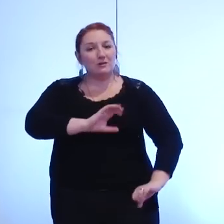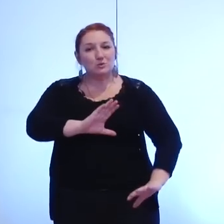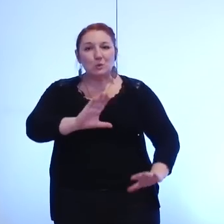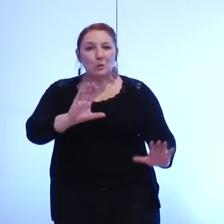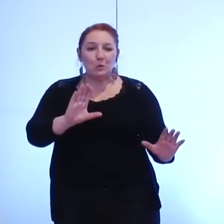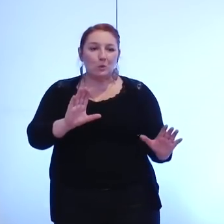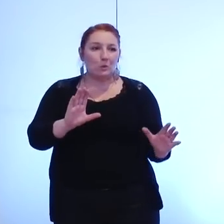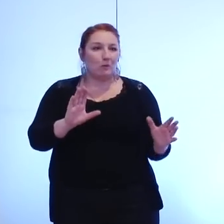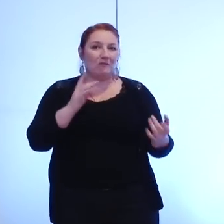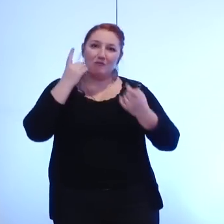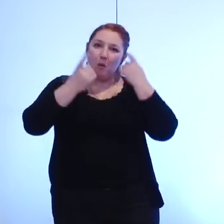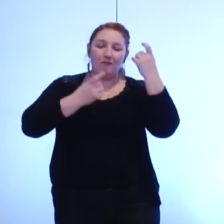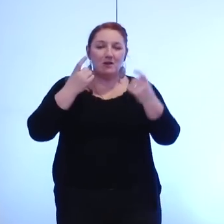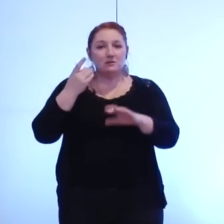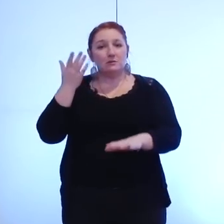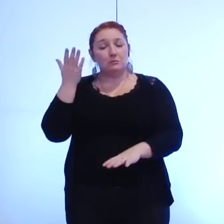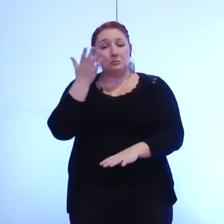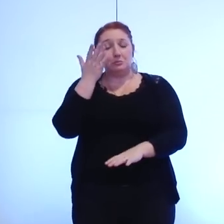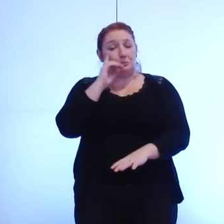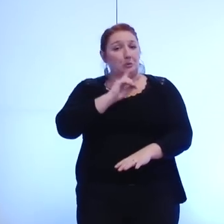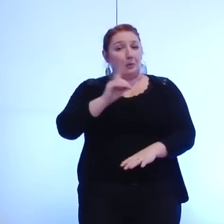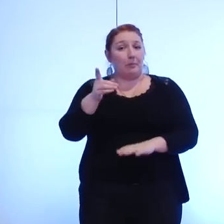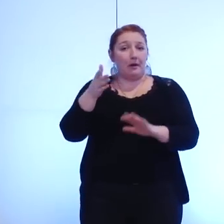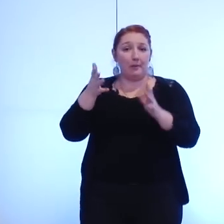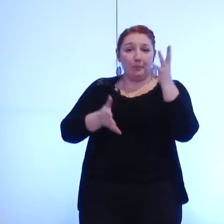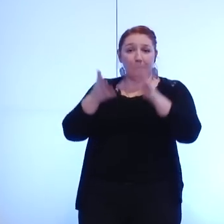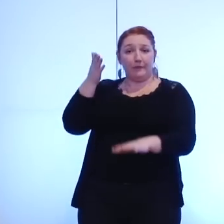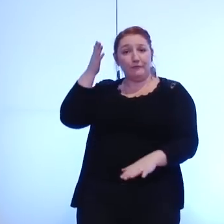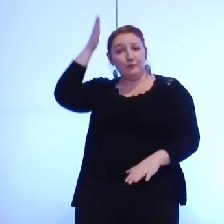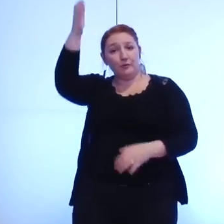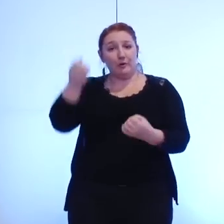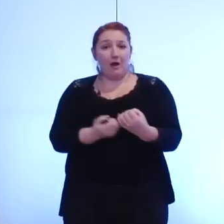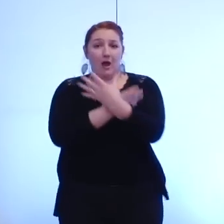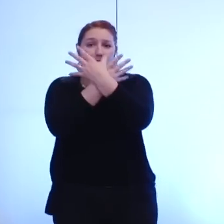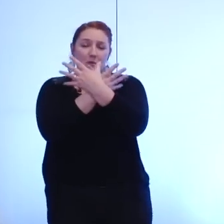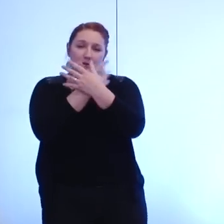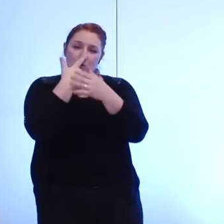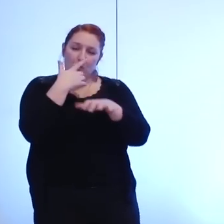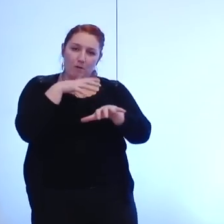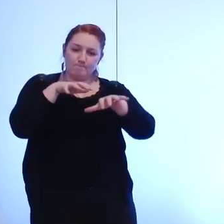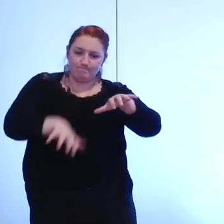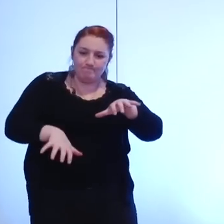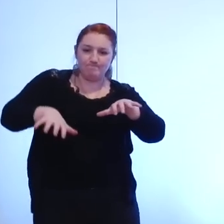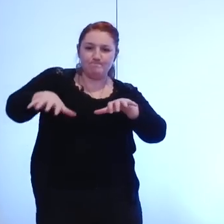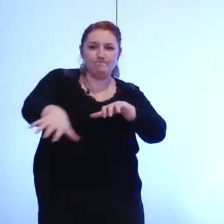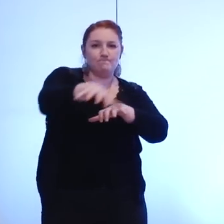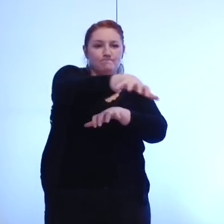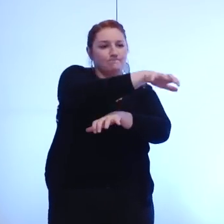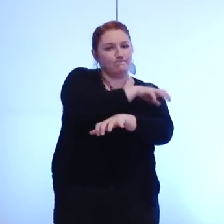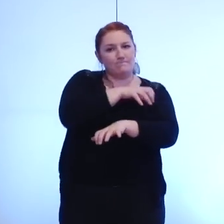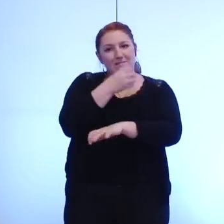territorialiser l'agglomération en cas de 5 grands secteurs de l'agglomération